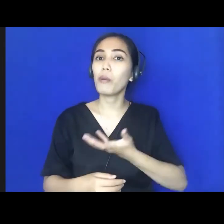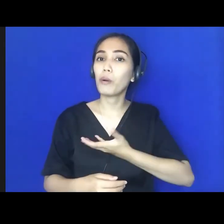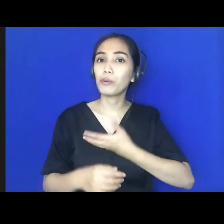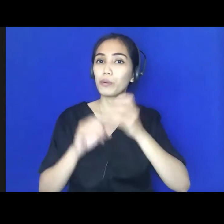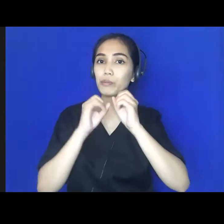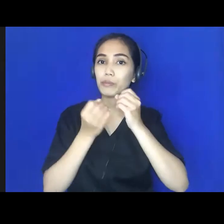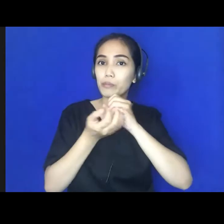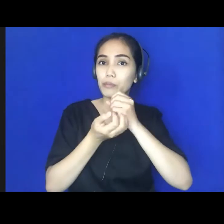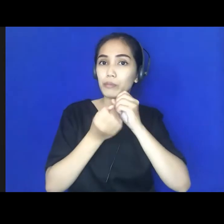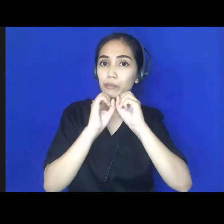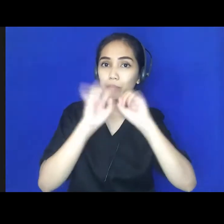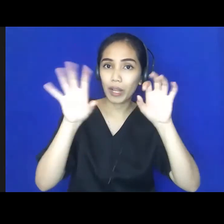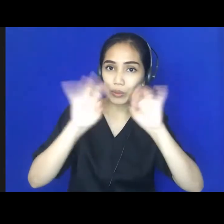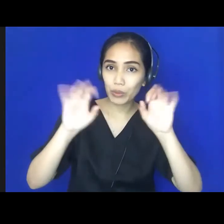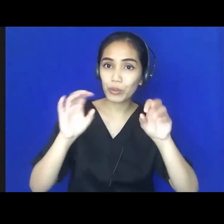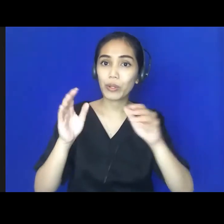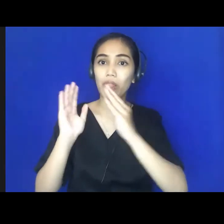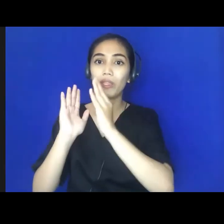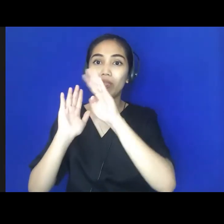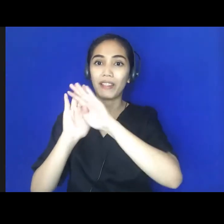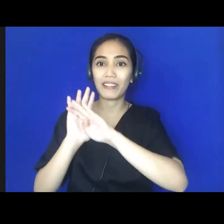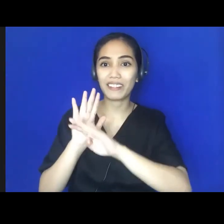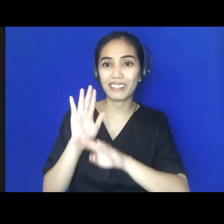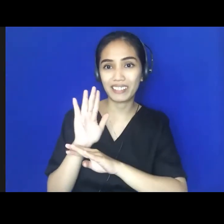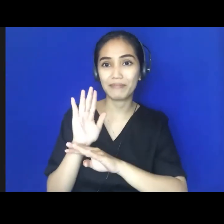tata tertib, bisa ditunjukkan tata tertib.